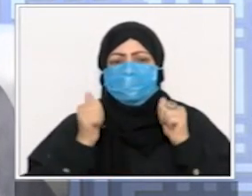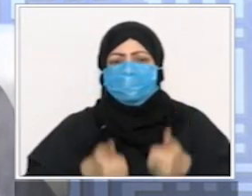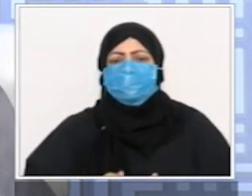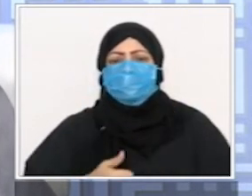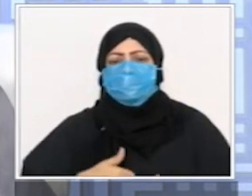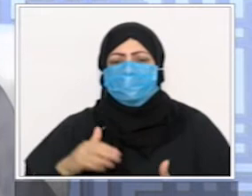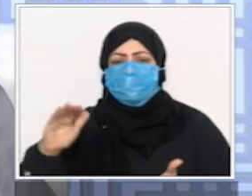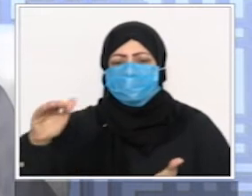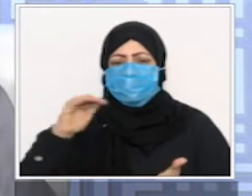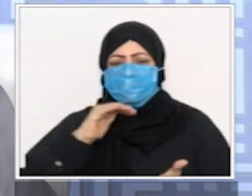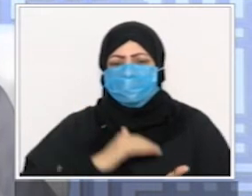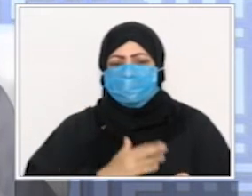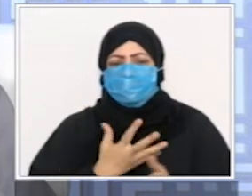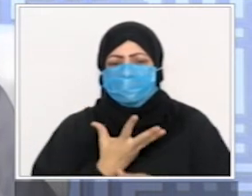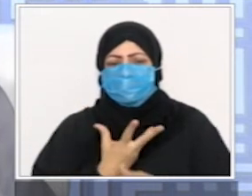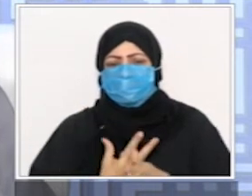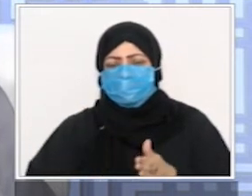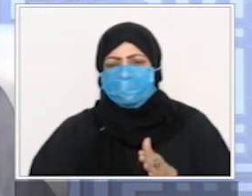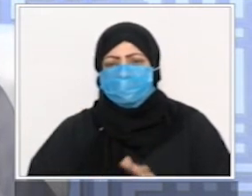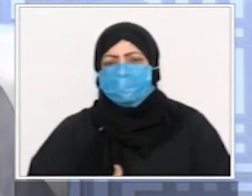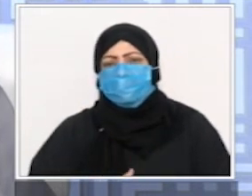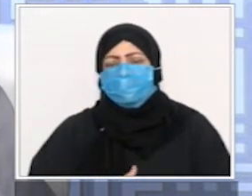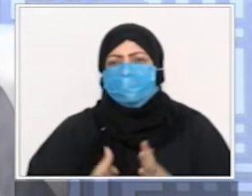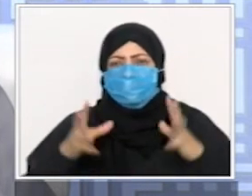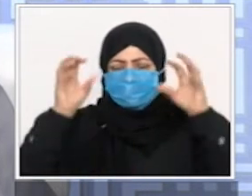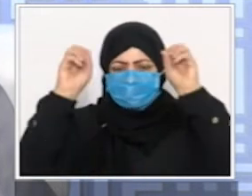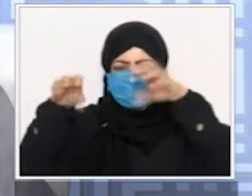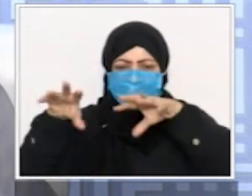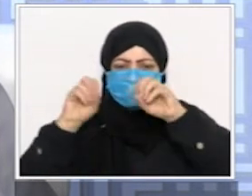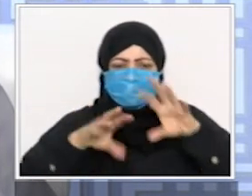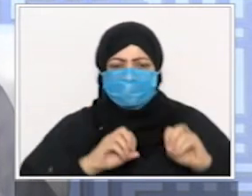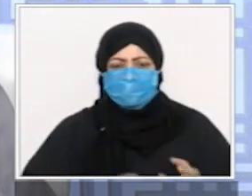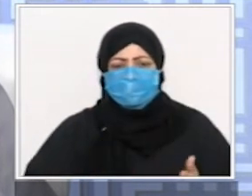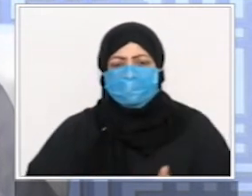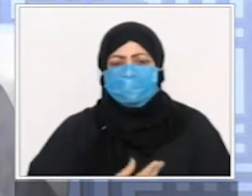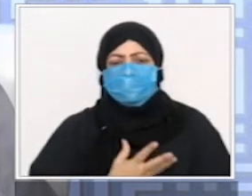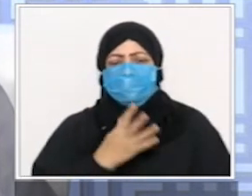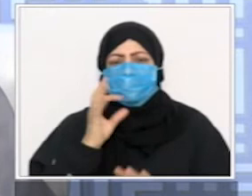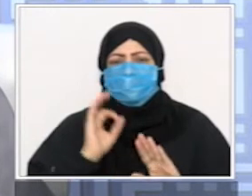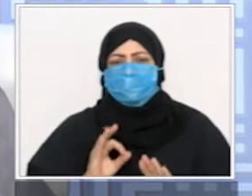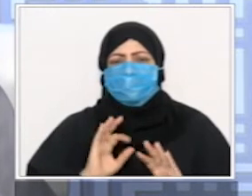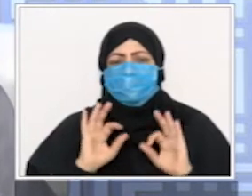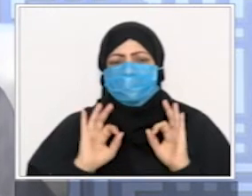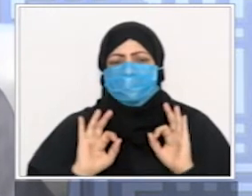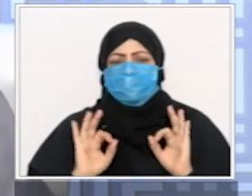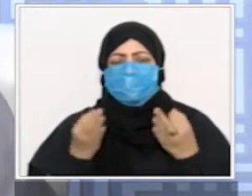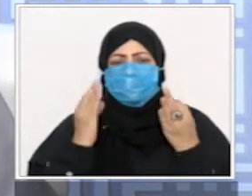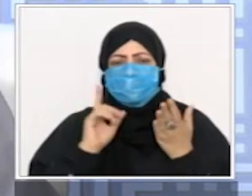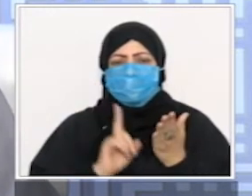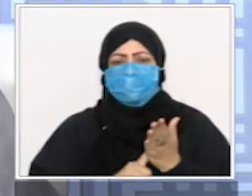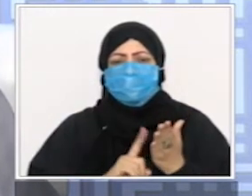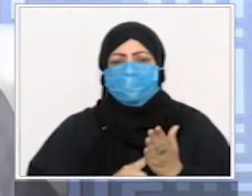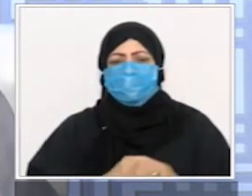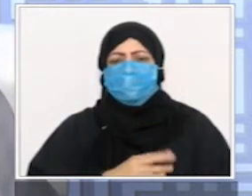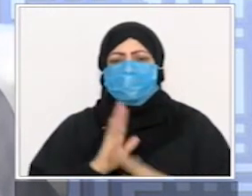المبارك وهذه يقبل الإنسان على فريضة الصبح ويقبل على فريضة الصيام فكانوا